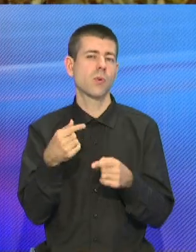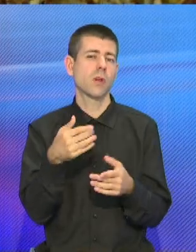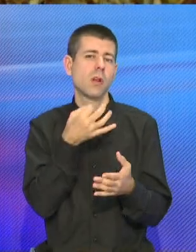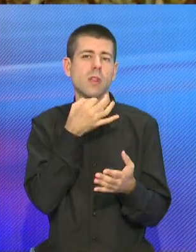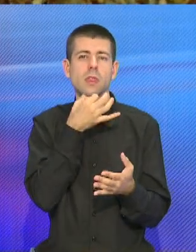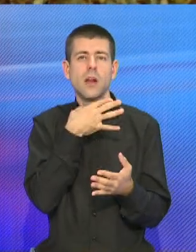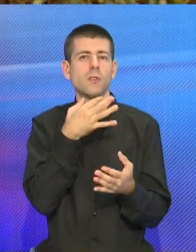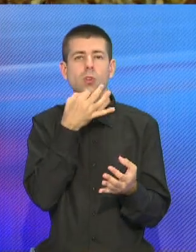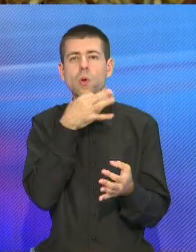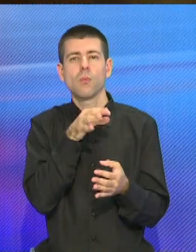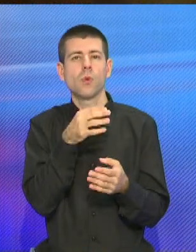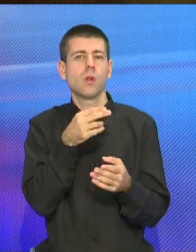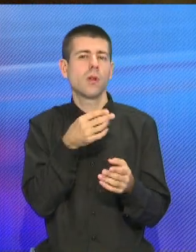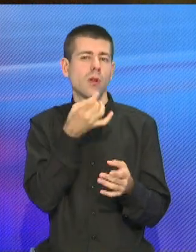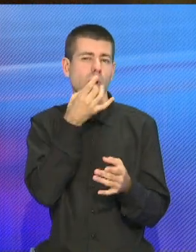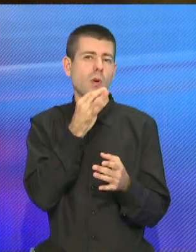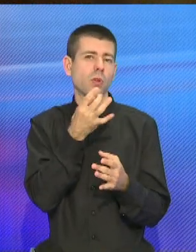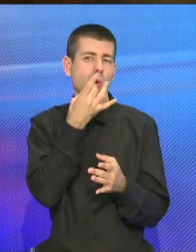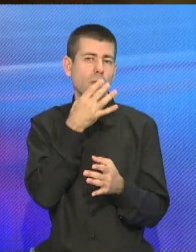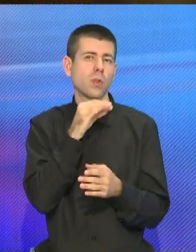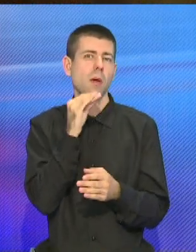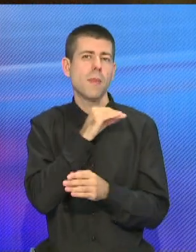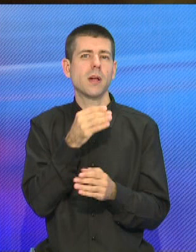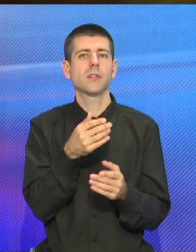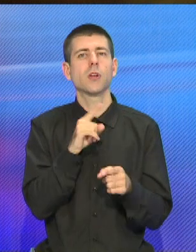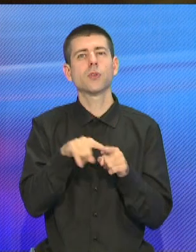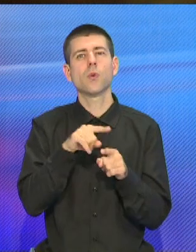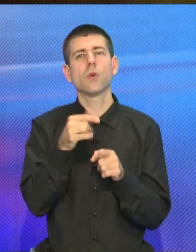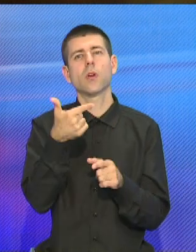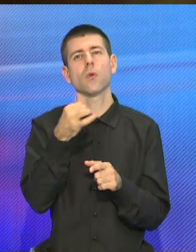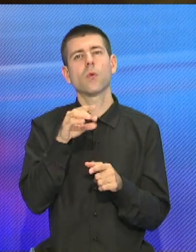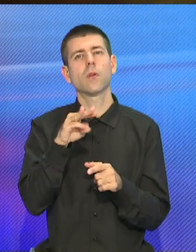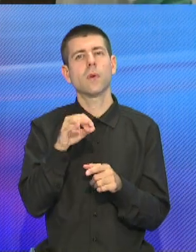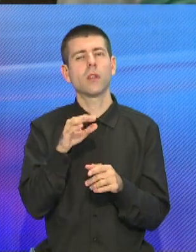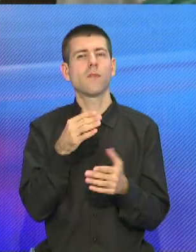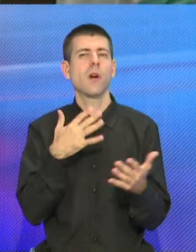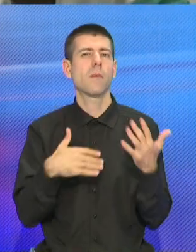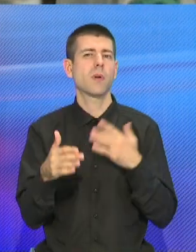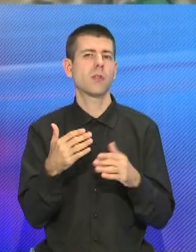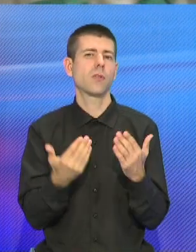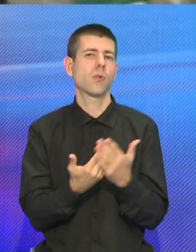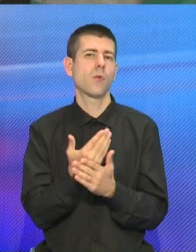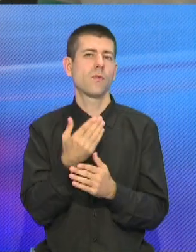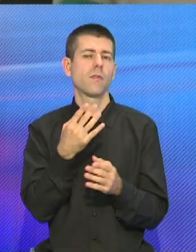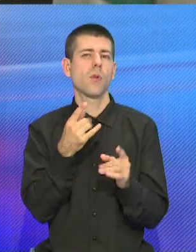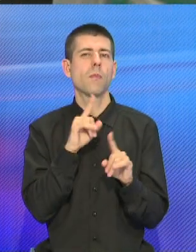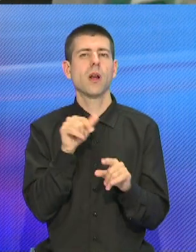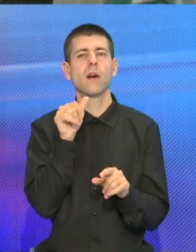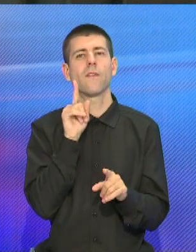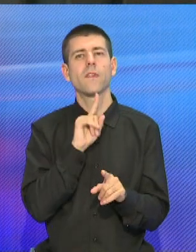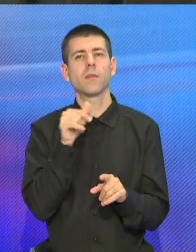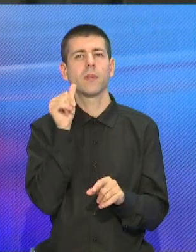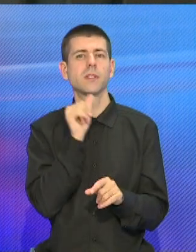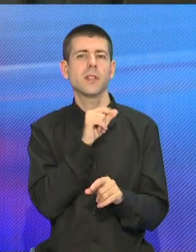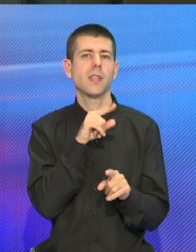мясной продукции из далекого Гродна. Скоро мясокомбинат порадует гурманов новинками. На полках близких и далеких магазинов появятся фирменные